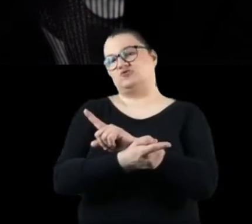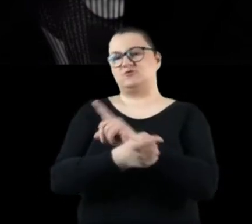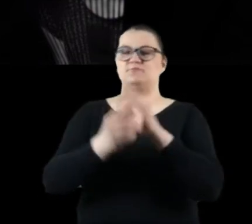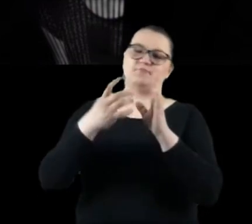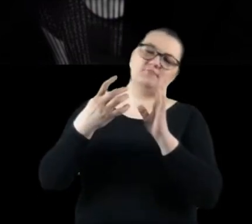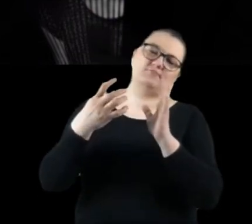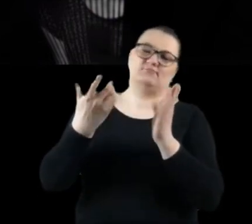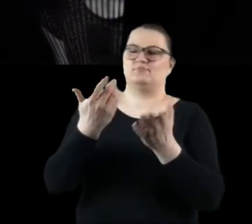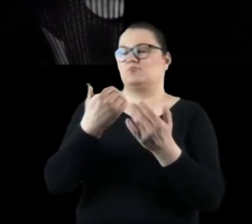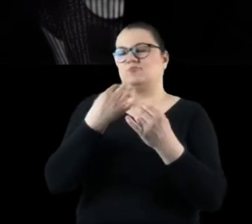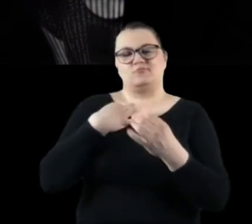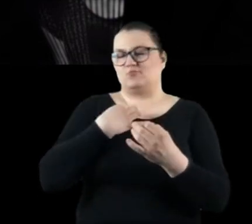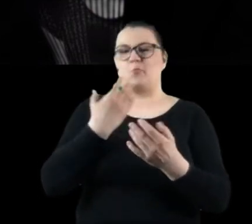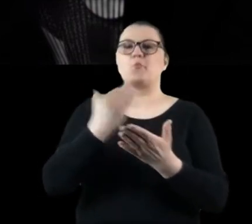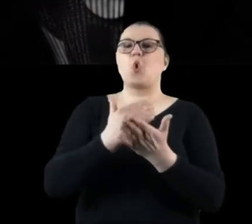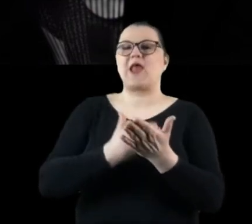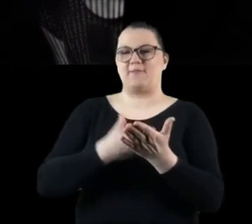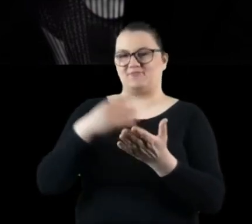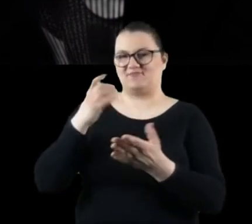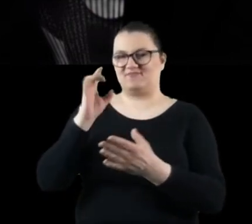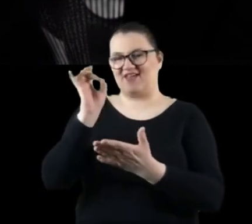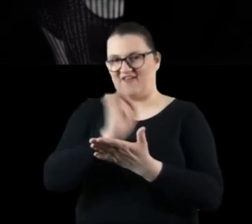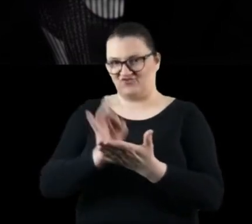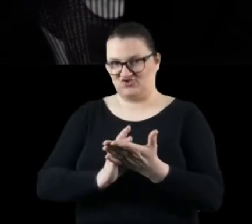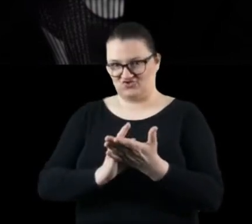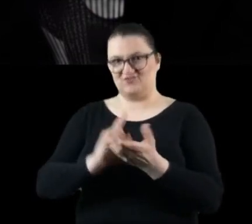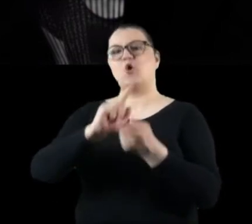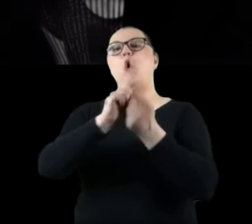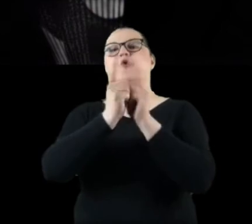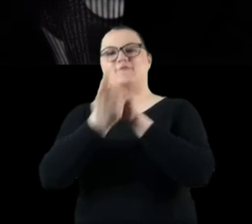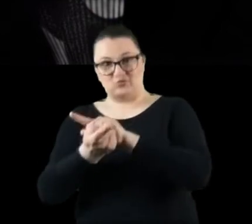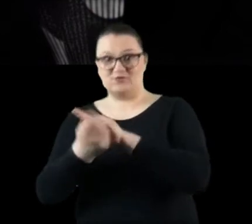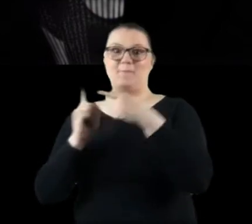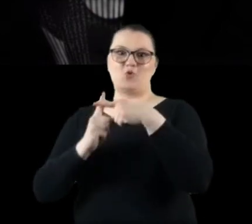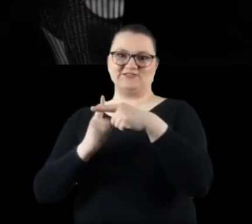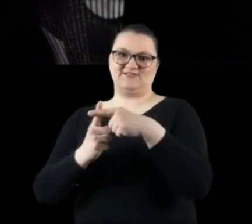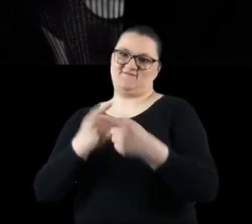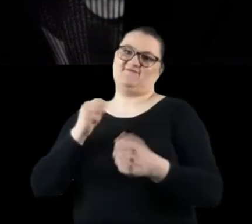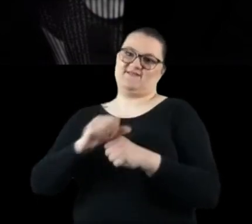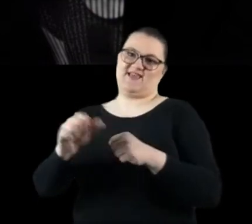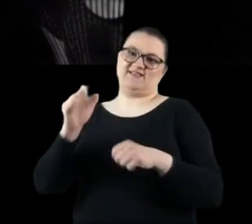graficznym. i wtedy uzyskamy nasze docelowe zdjęcie.